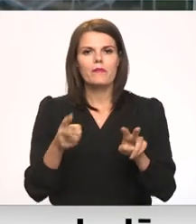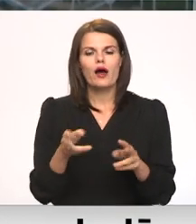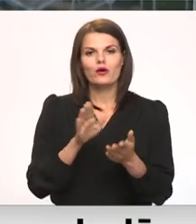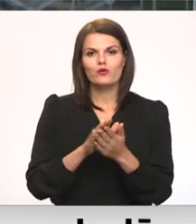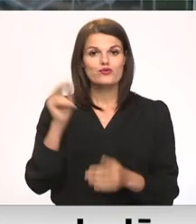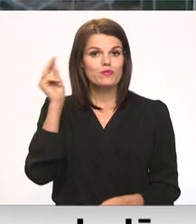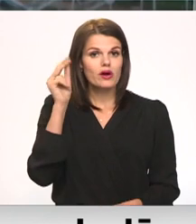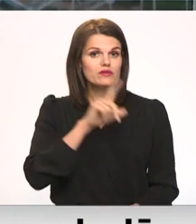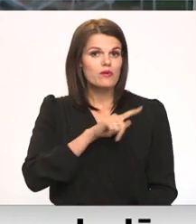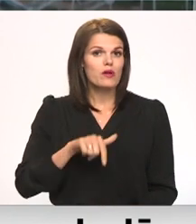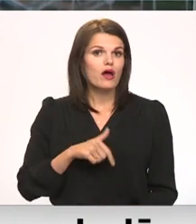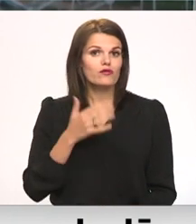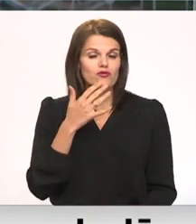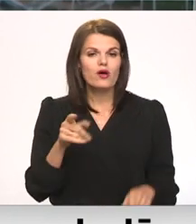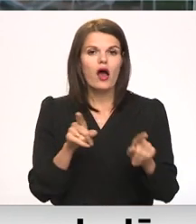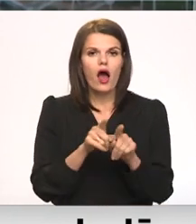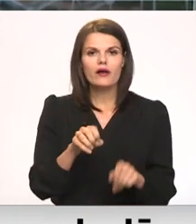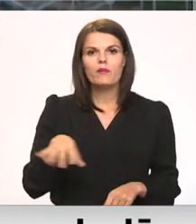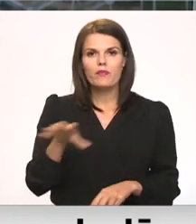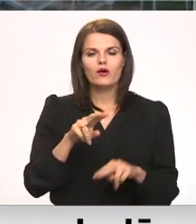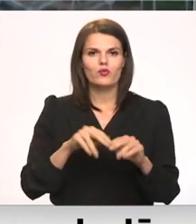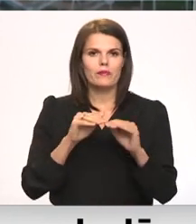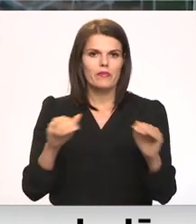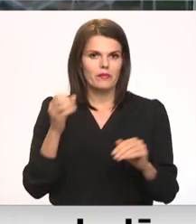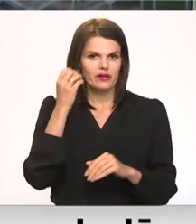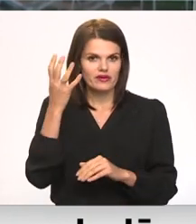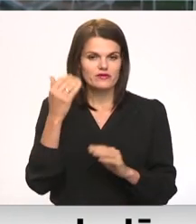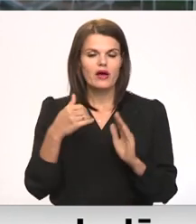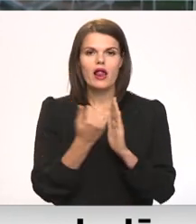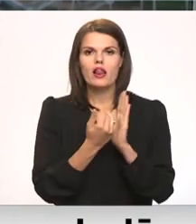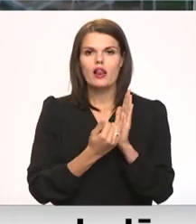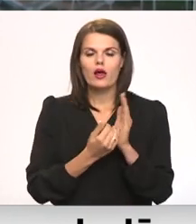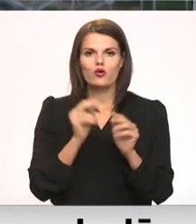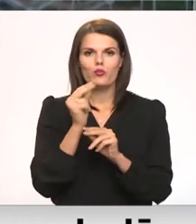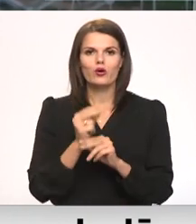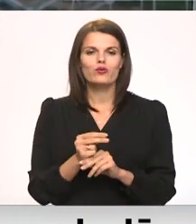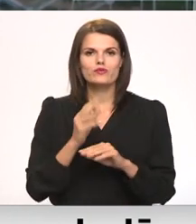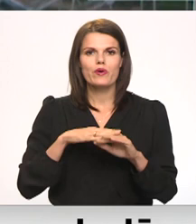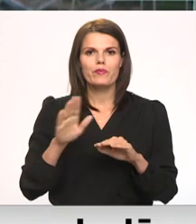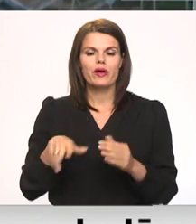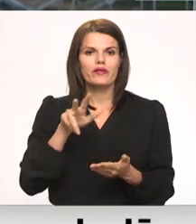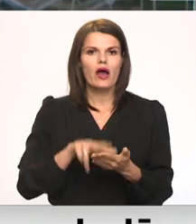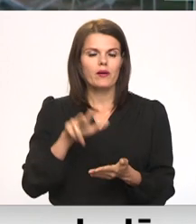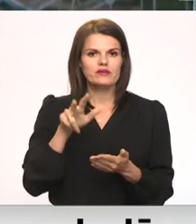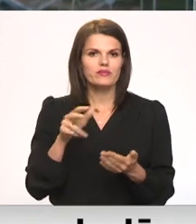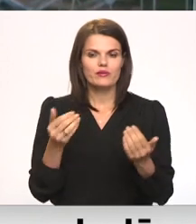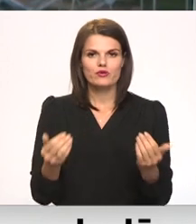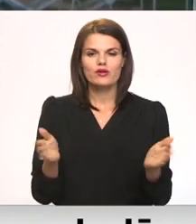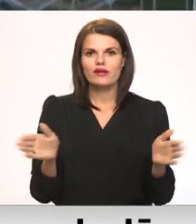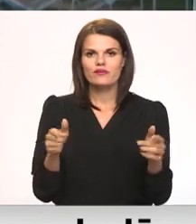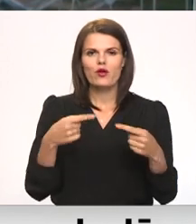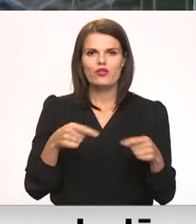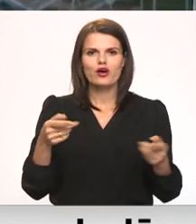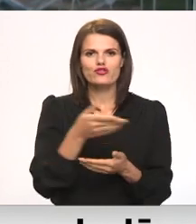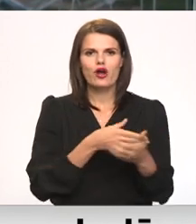Latviešu valodā arī pirmskolās un pamatīsglītībā. Likumu grozīmu pēdējā apstiprināšanas stadijā šīs dienas sēdē dažādu frakciju